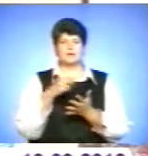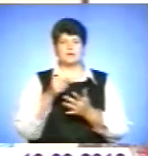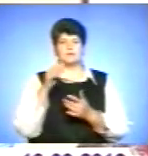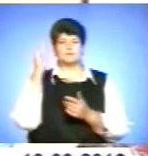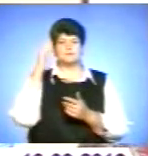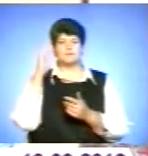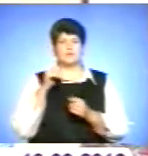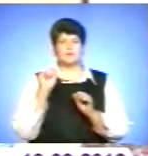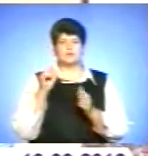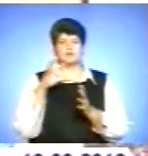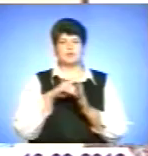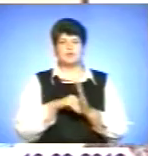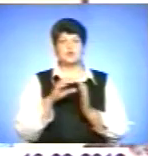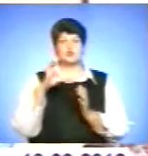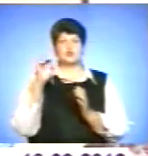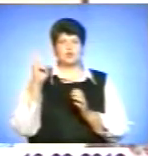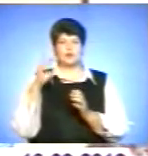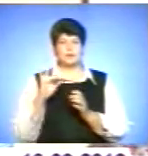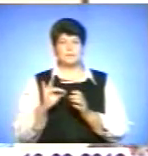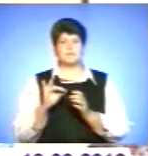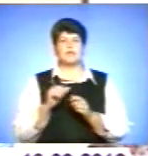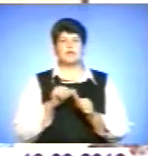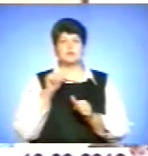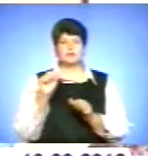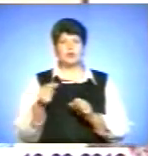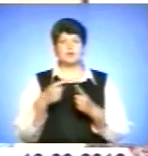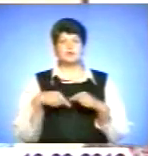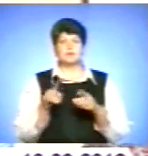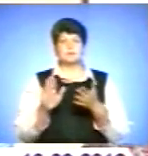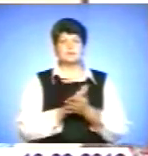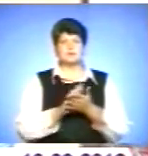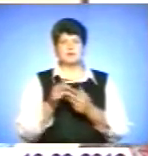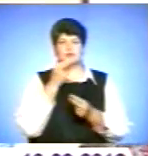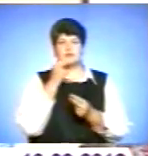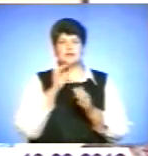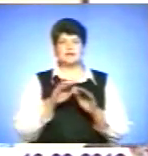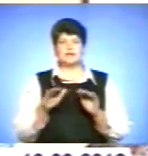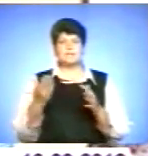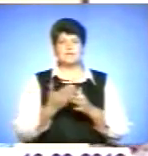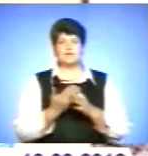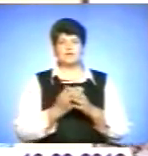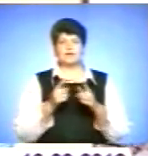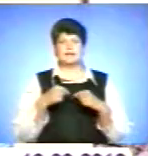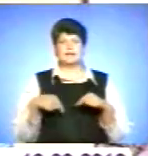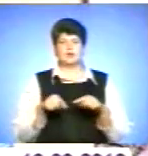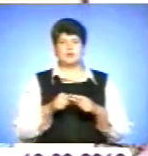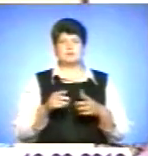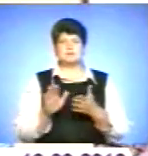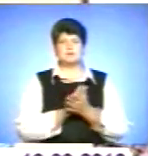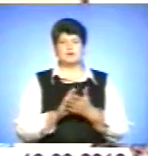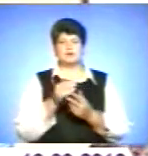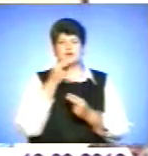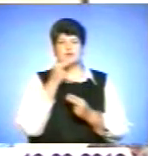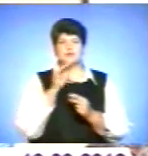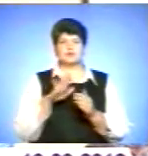включаючи як негазовану воду, так і соки. Крім того, організовано і безкоштовне харчування для дітей пільгових категорій. Безкоштовно харчуються діти,